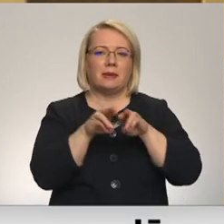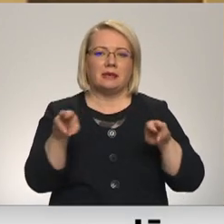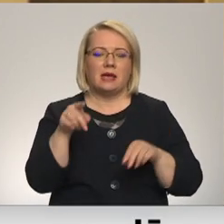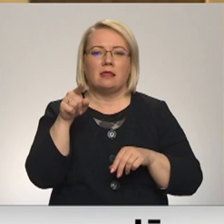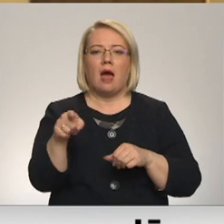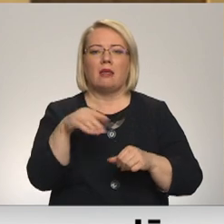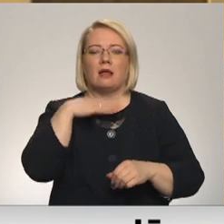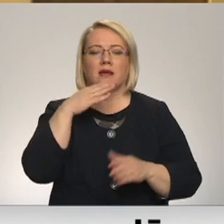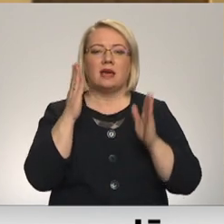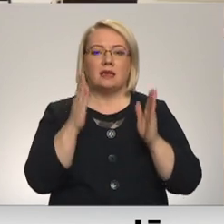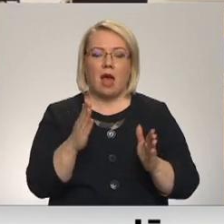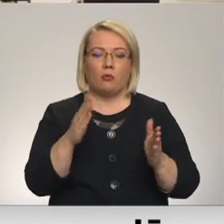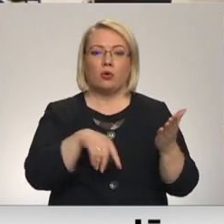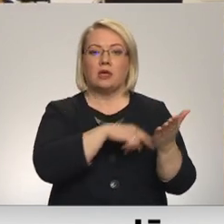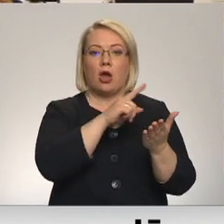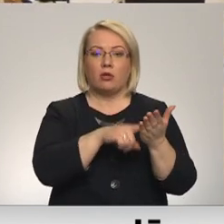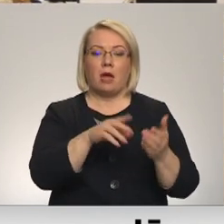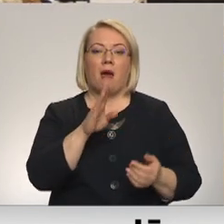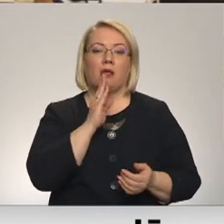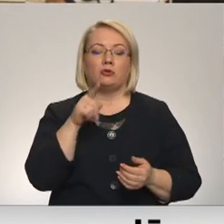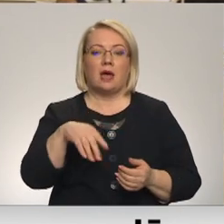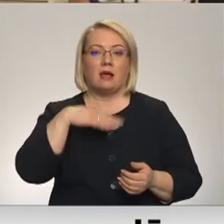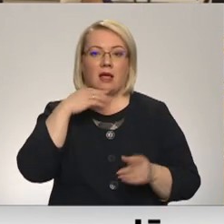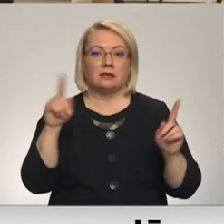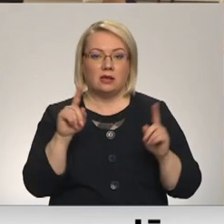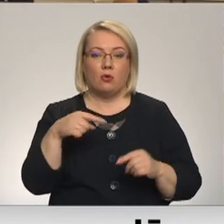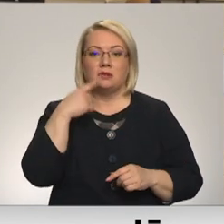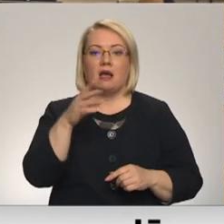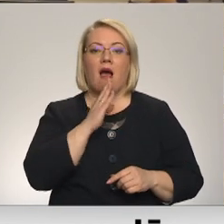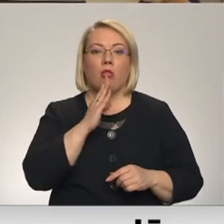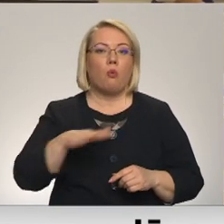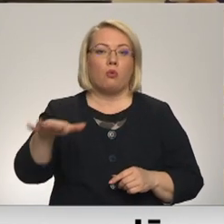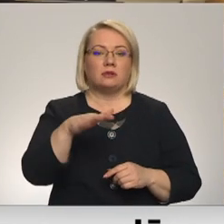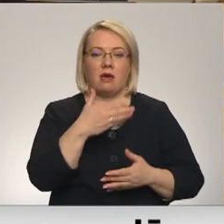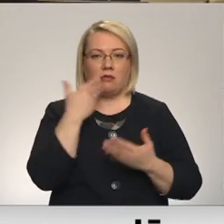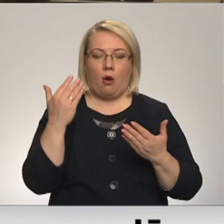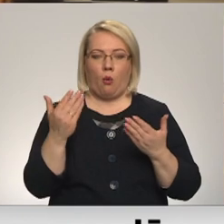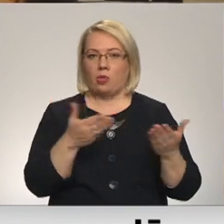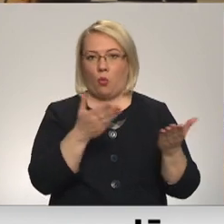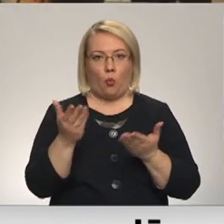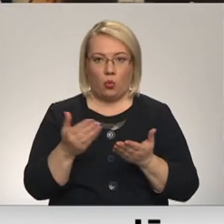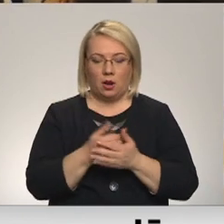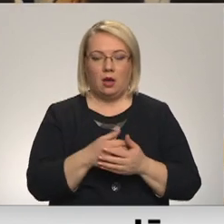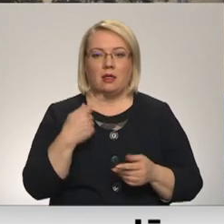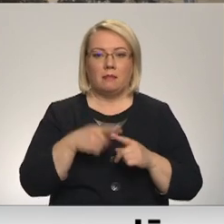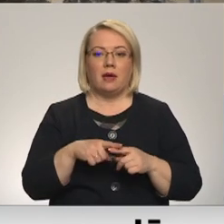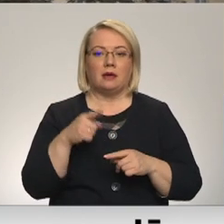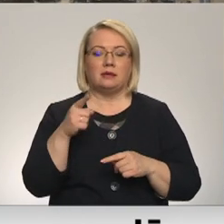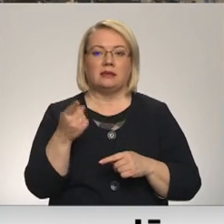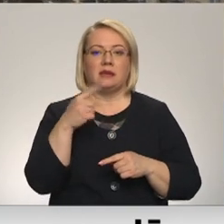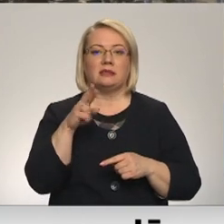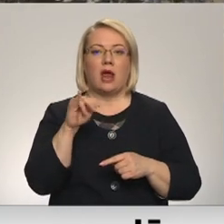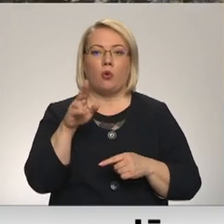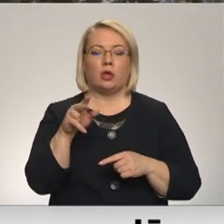klasējie. Kad mēs jautājām, vai tāda alūksne ir viņa, būt, ka tādas alūksne nav nekur. Bet tas būtu viens nevis, ka vēl slēgta strautiņu skola. Tad